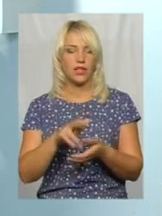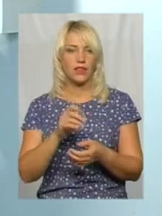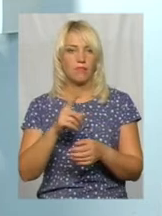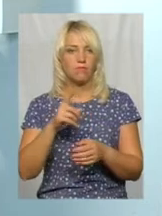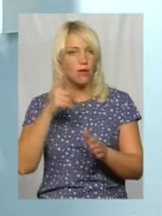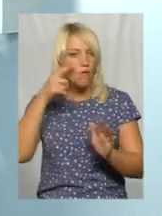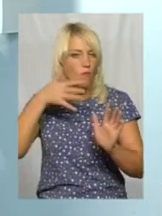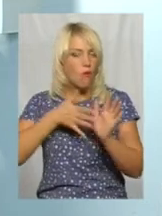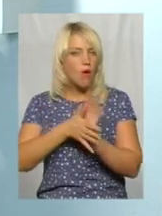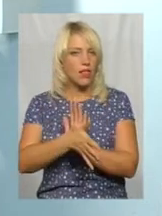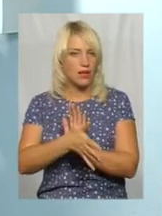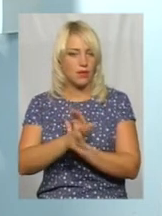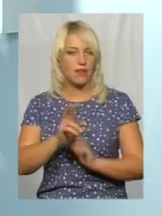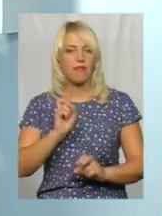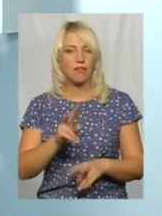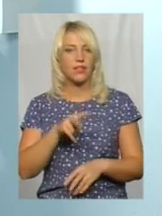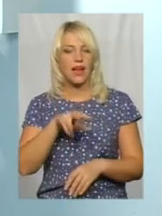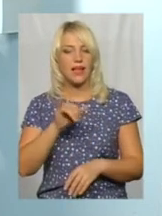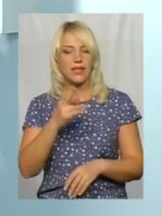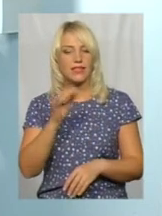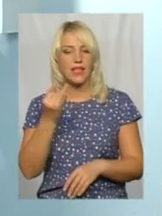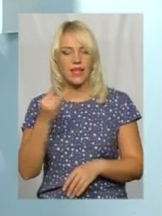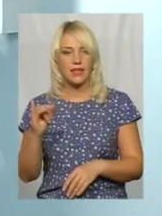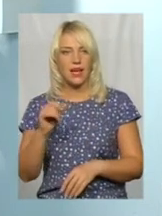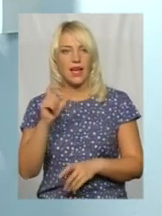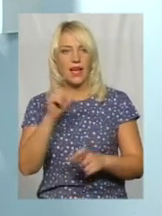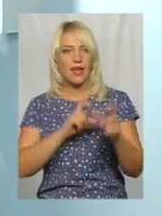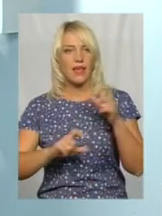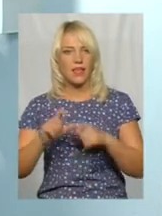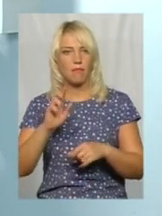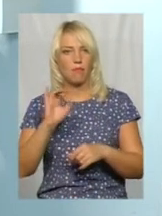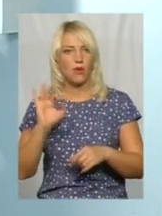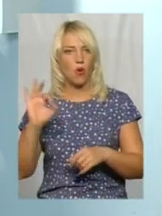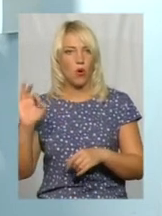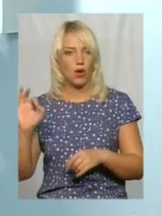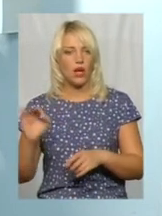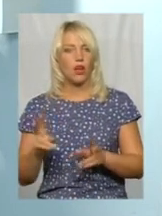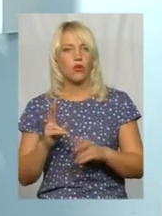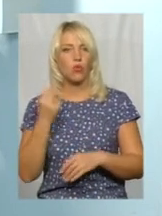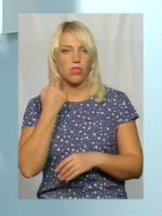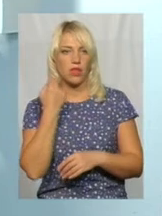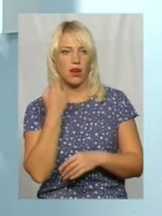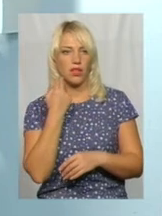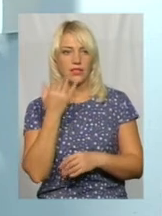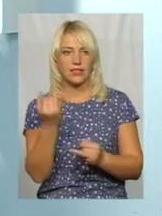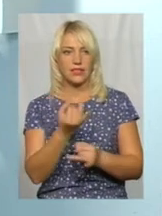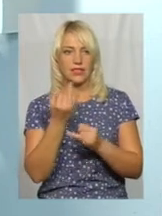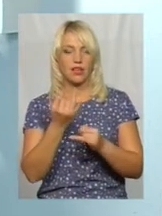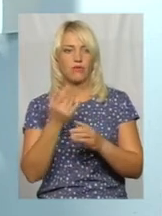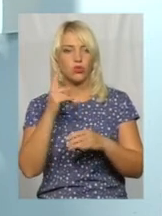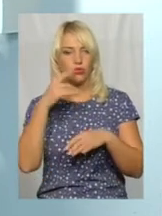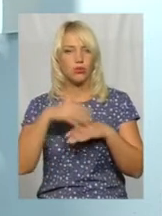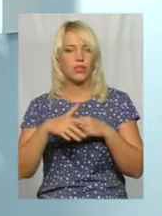як ліцей 17-й хімбіо, ви розумієте? Хто англійсько цікавить? Тобто в